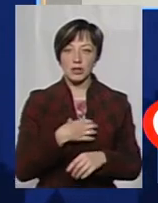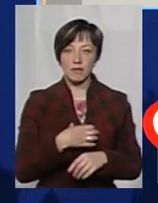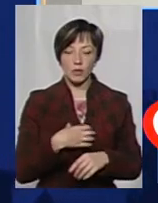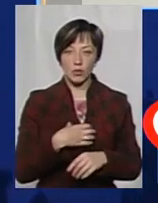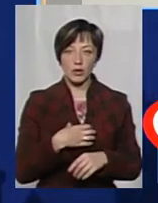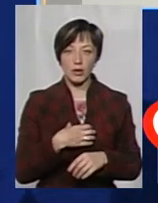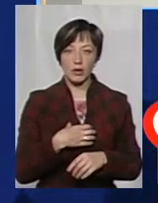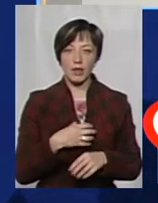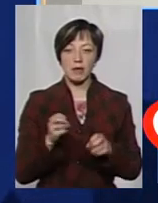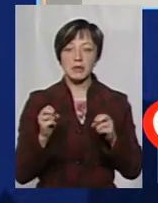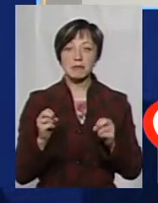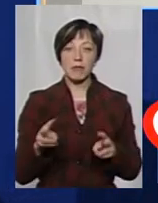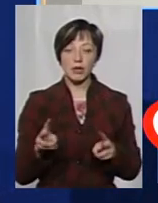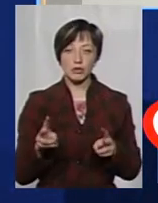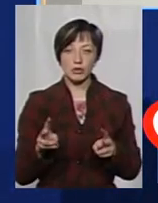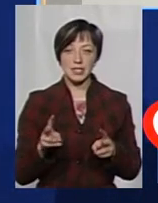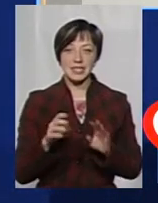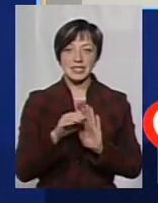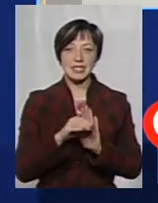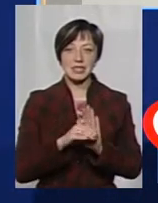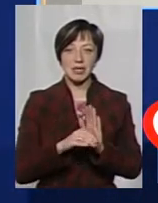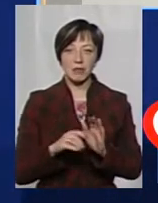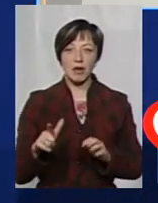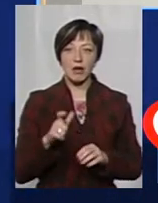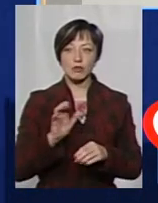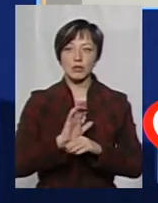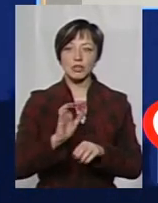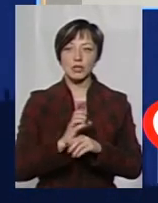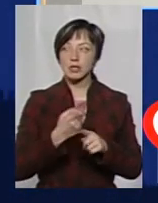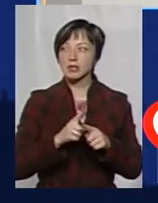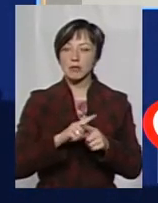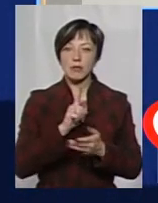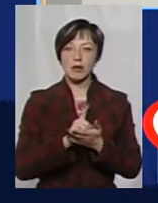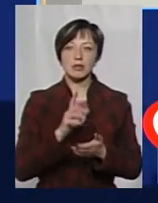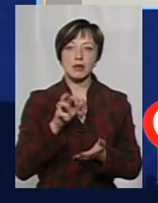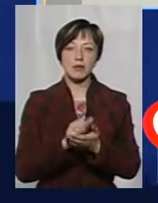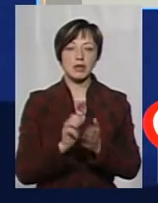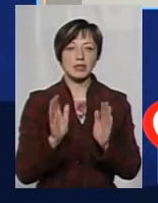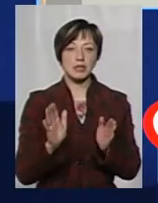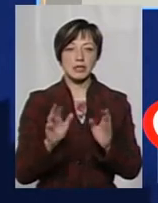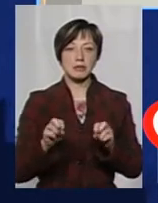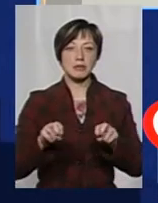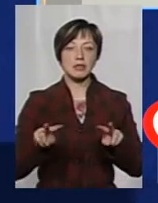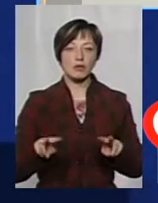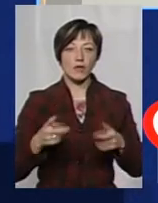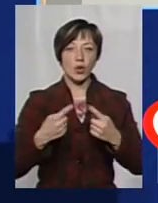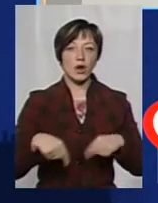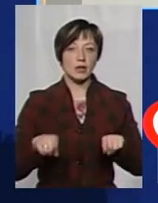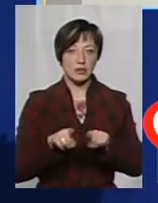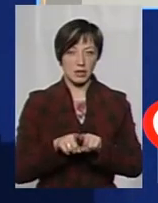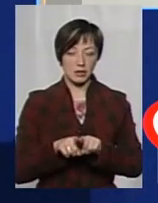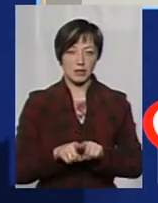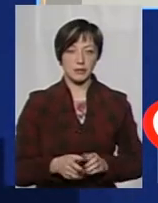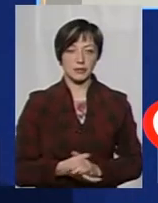небезпечної системи, газопостачання, це має займатися тільки спеціалізована організація.